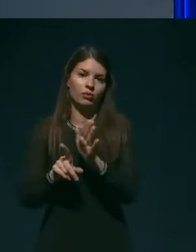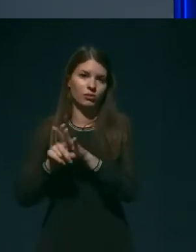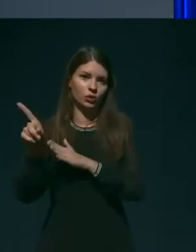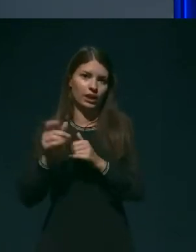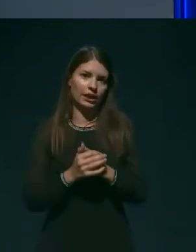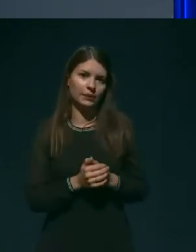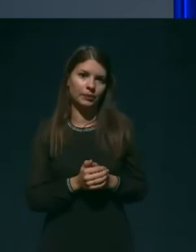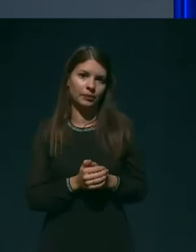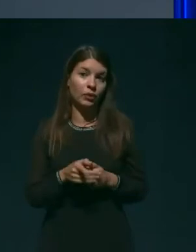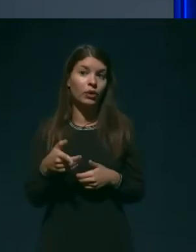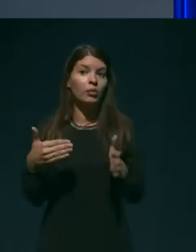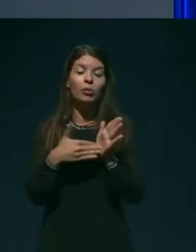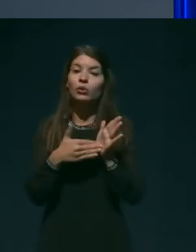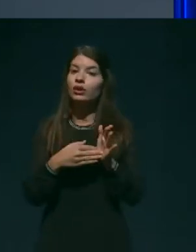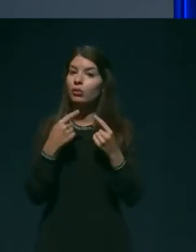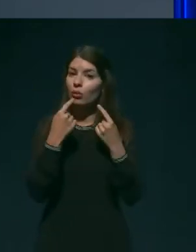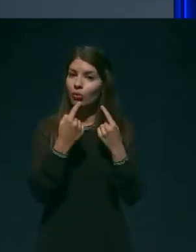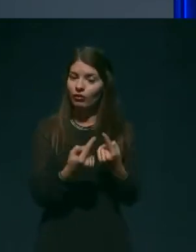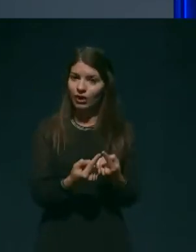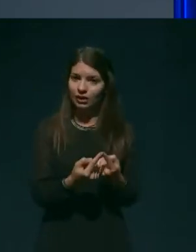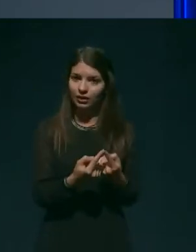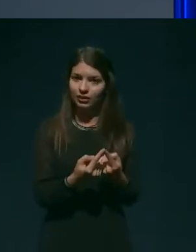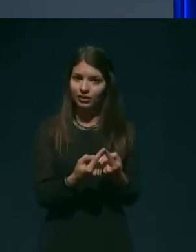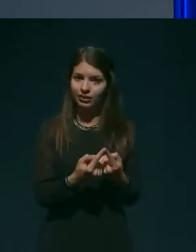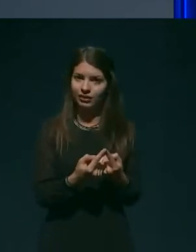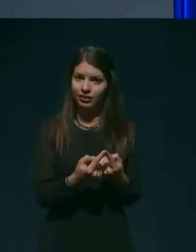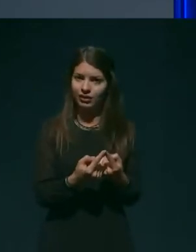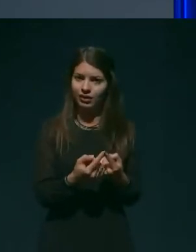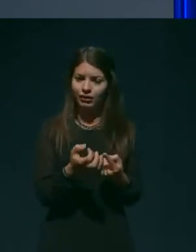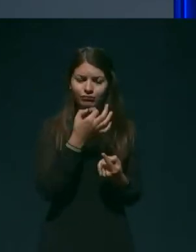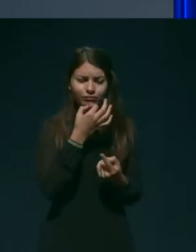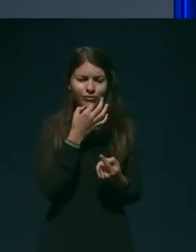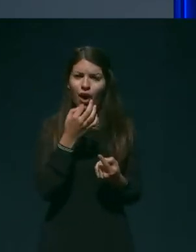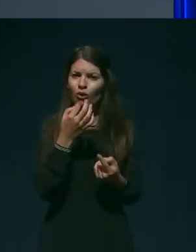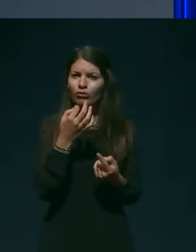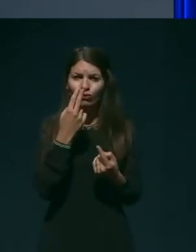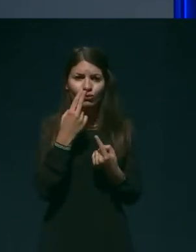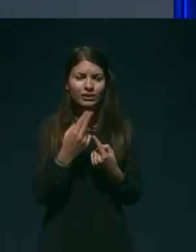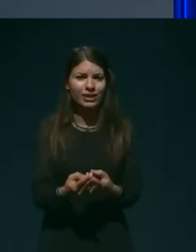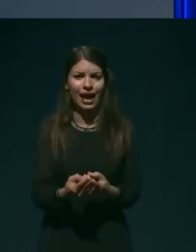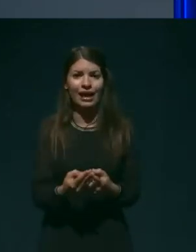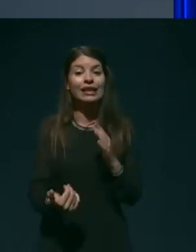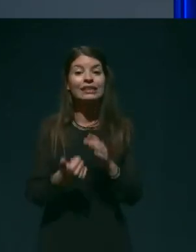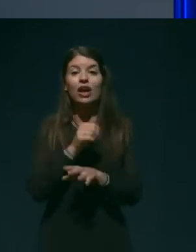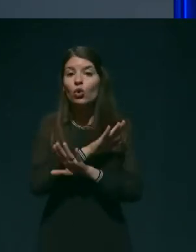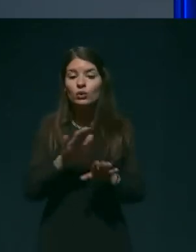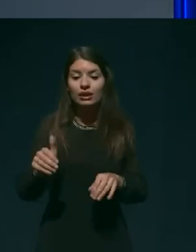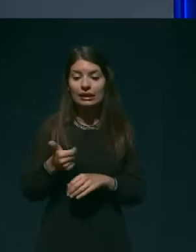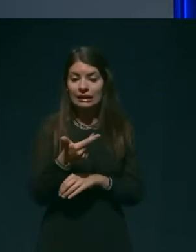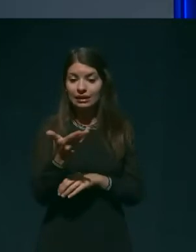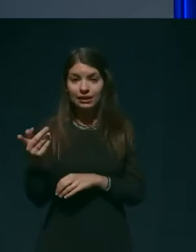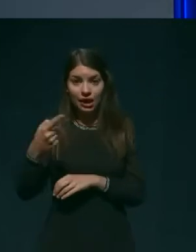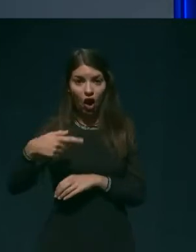povedati, da smo kljub vsemu, za vse tiste, ki so potrebovali hospitalno obravnavo v